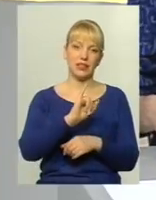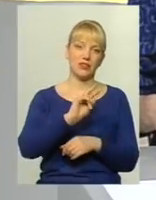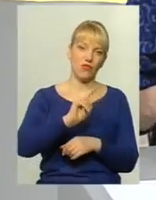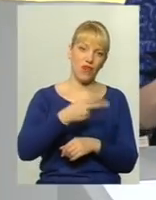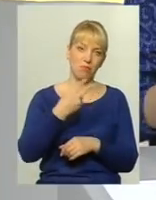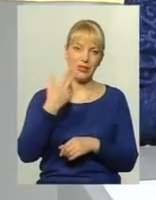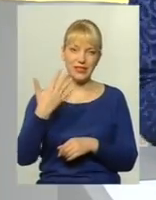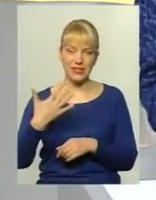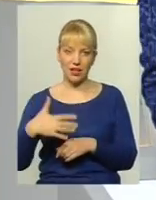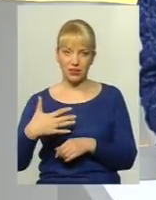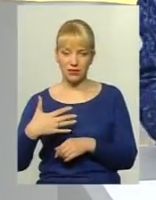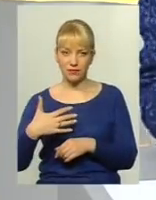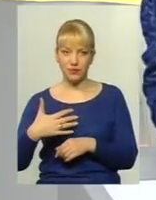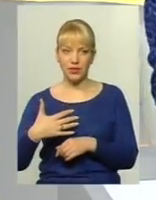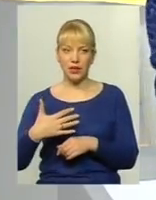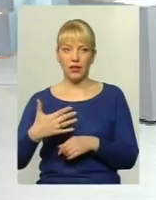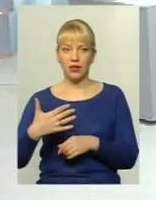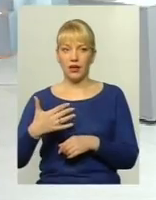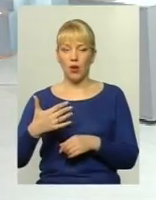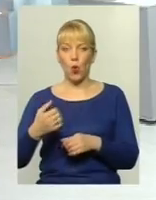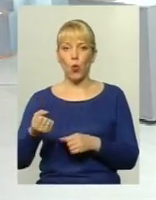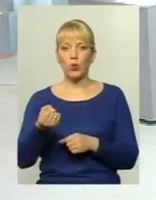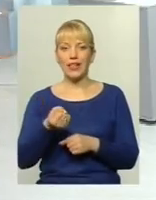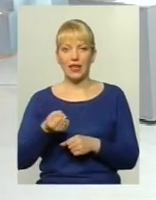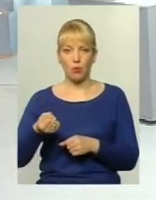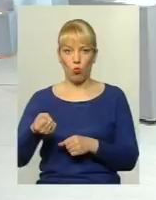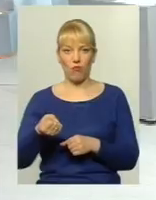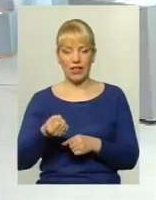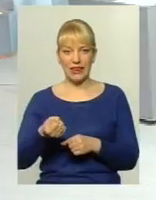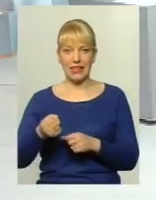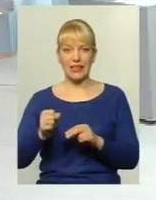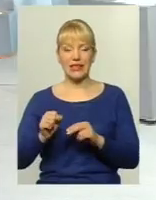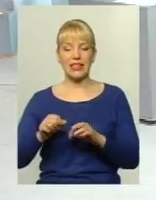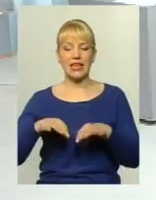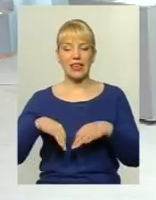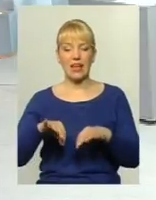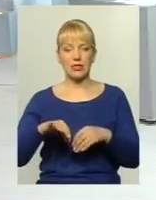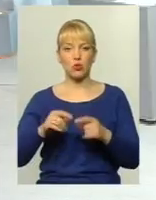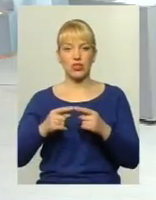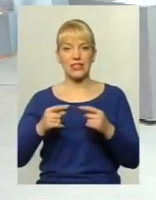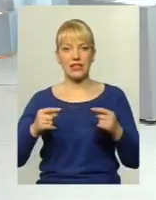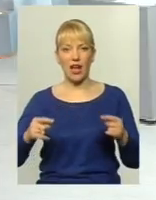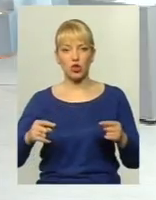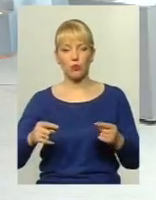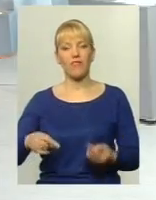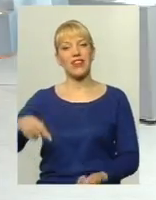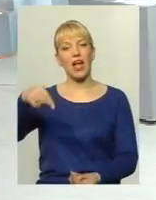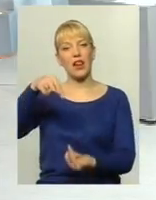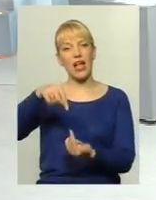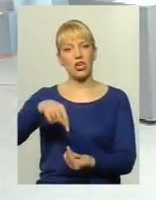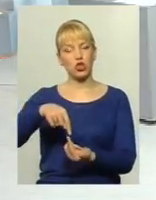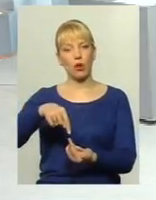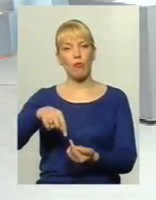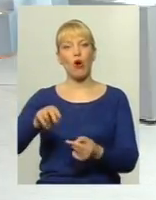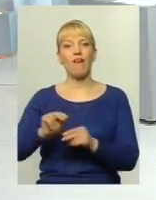принаймні утримувати транспортні засоби в належному справному